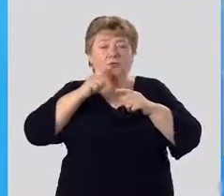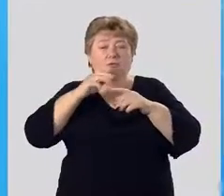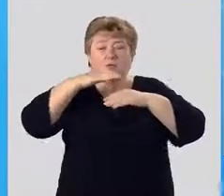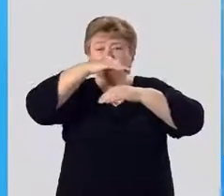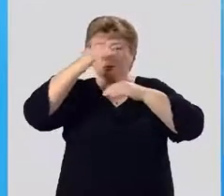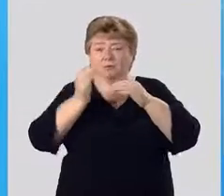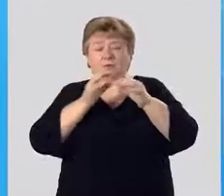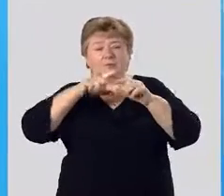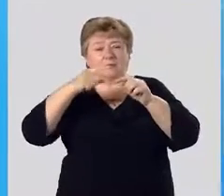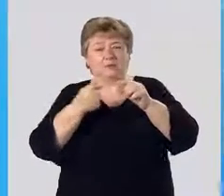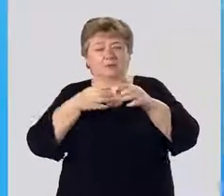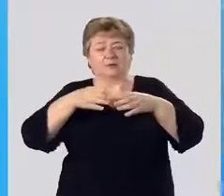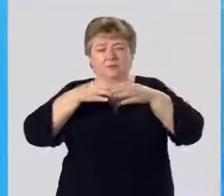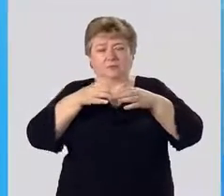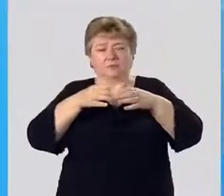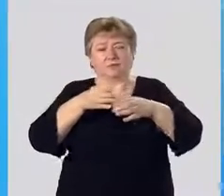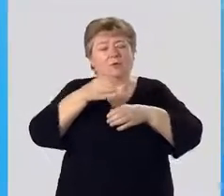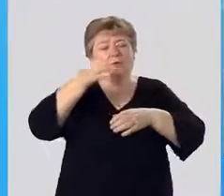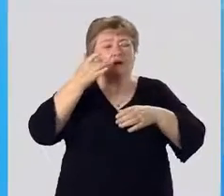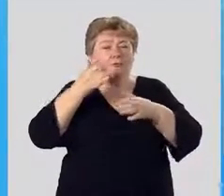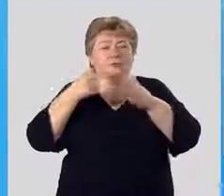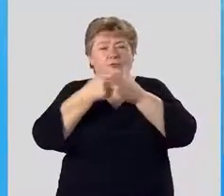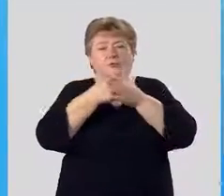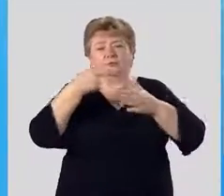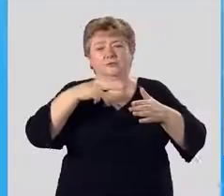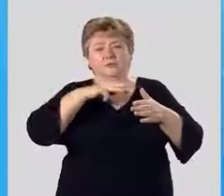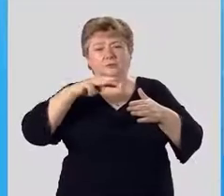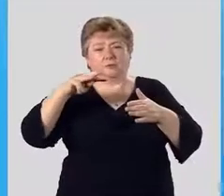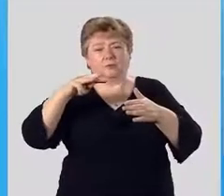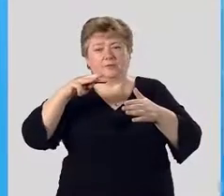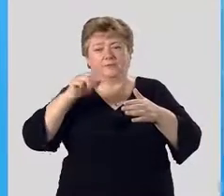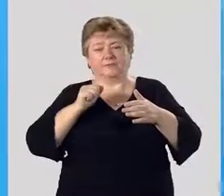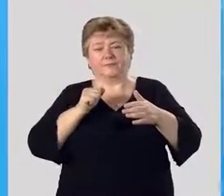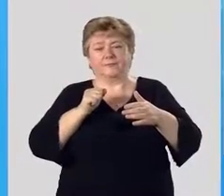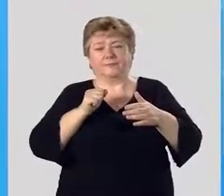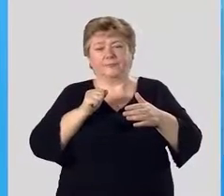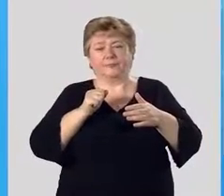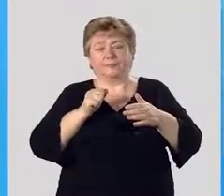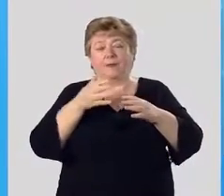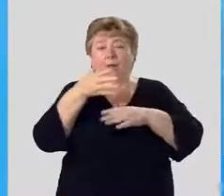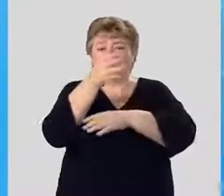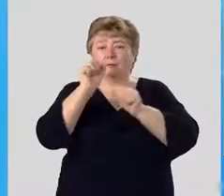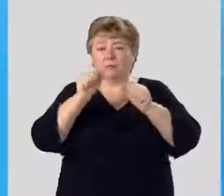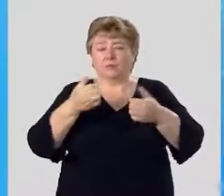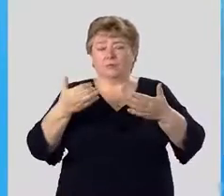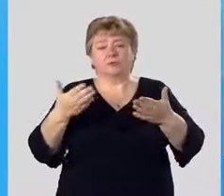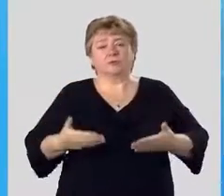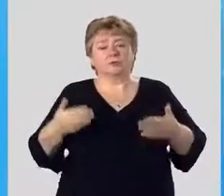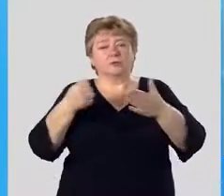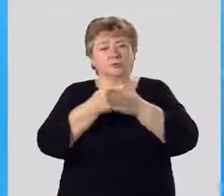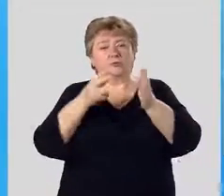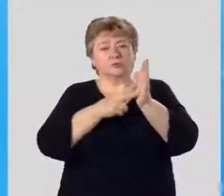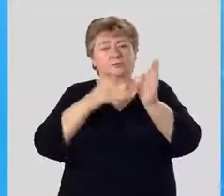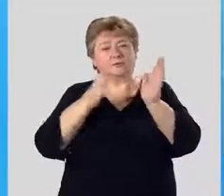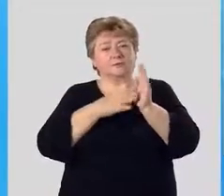зеленой шапкой листвы и массивным стволом, который достигает высоты до 20 метров. Деревья могут жить до 7-9